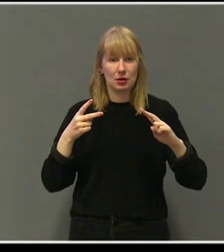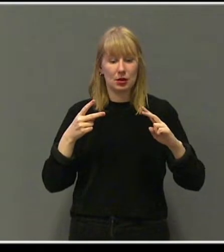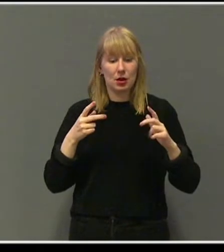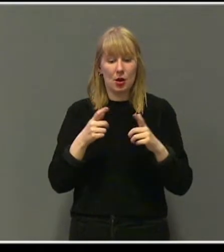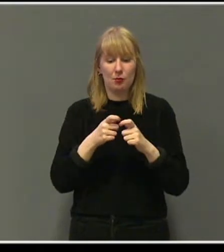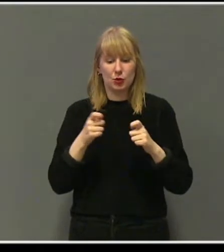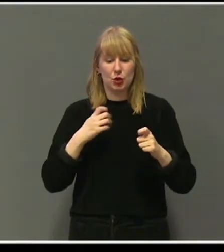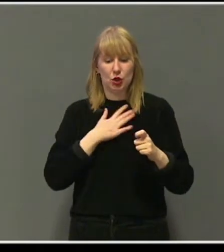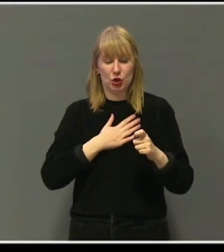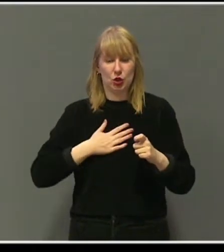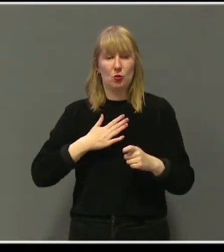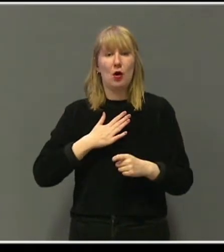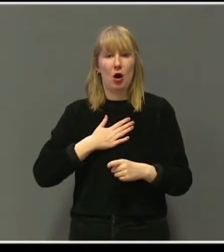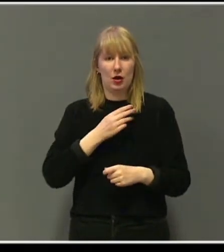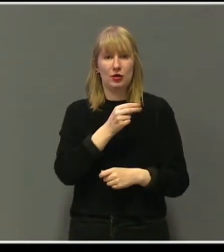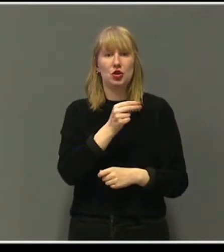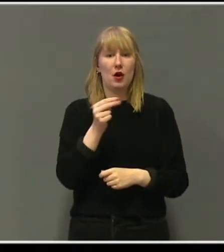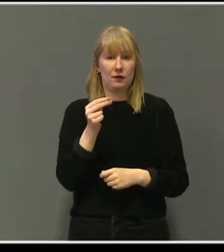Muskelsykdommen hadde et navn.